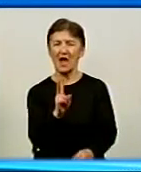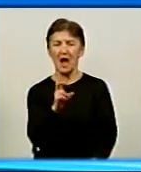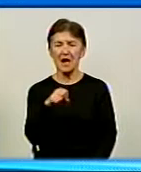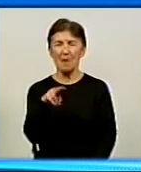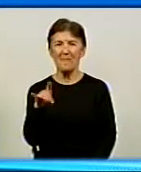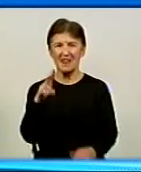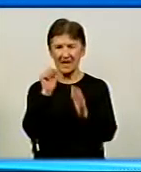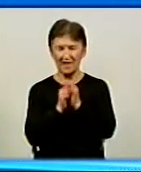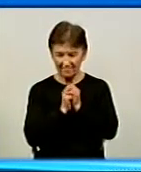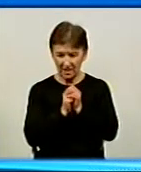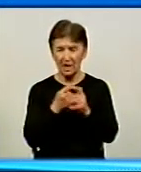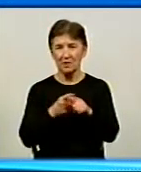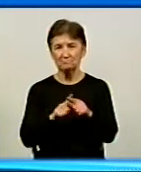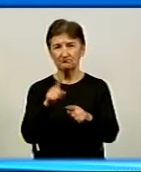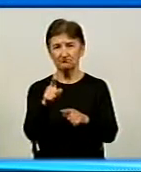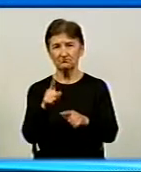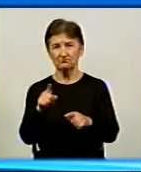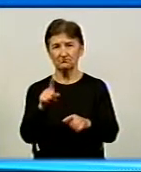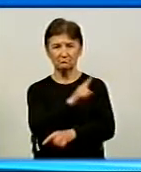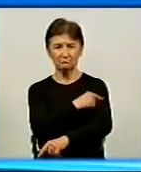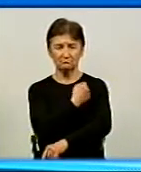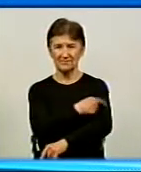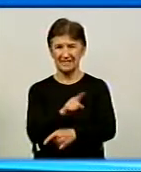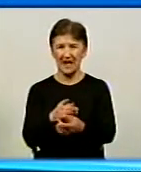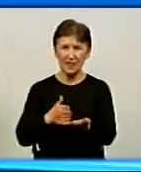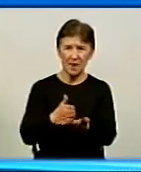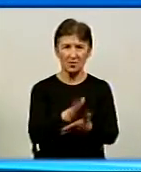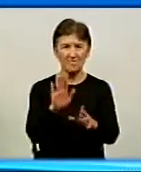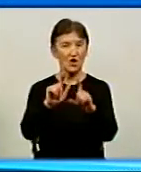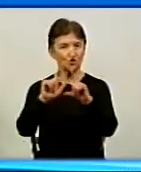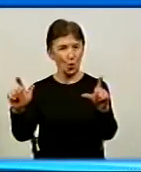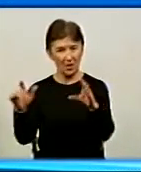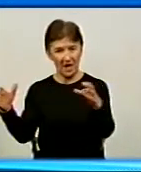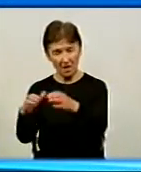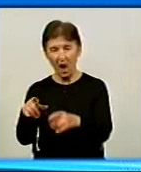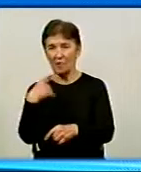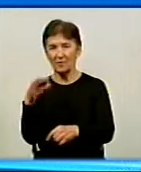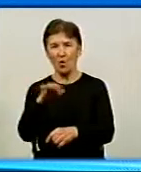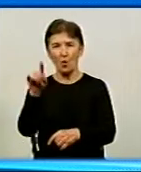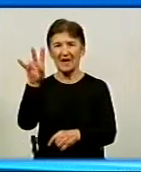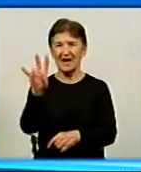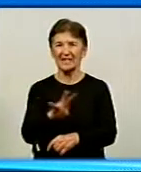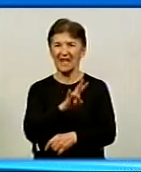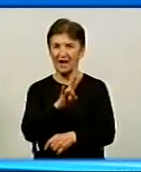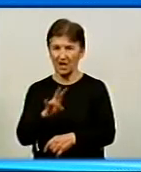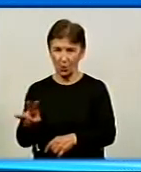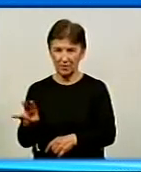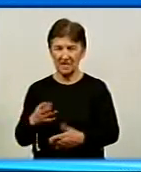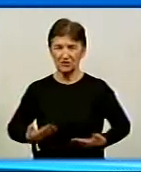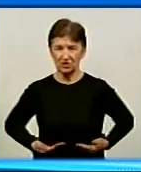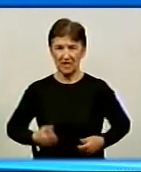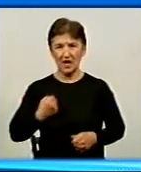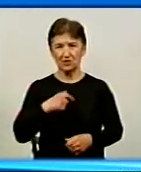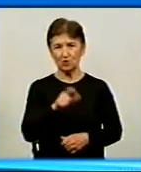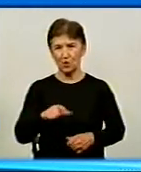базову тему для навчання – госпітальний напрямок. Зазвичай у школі капеланів говорять про духовно-релігійне життя солдата на породовій, про